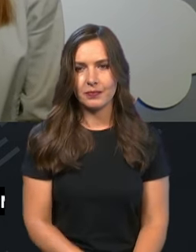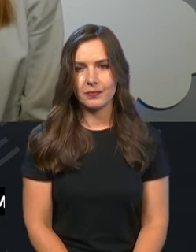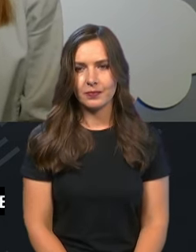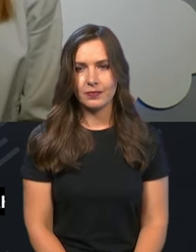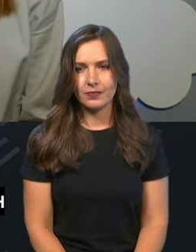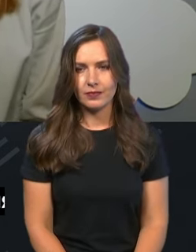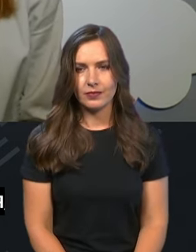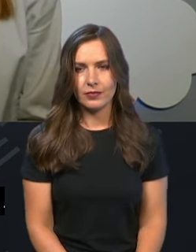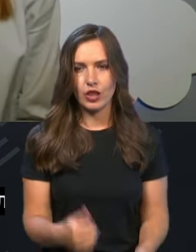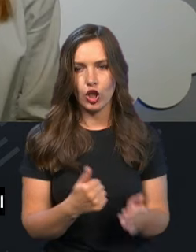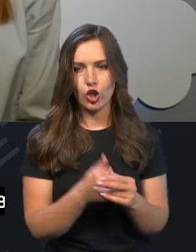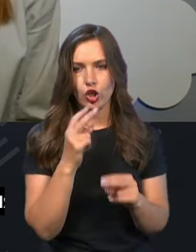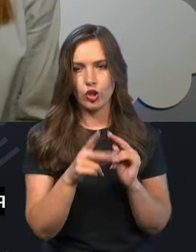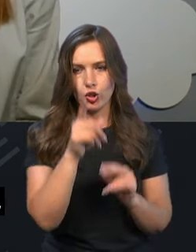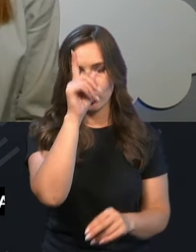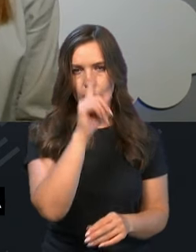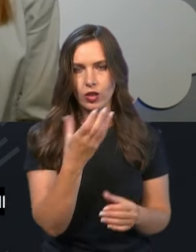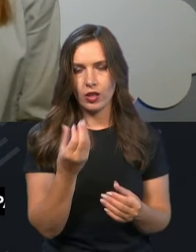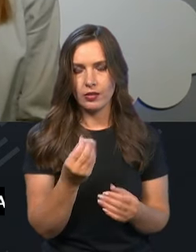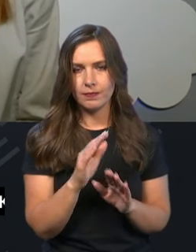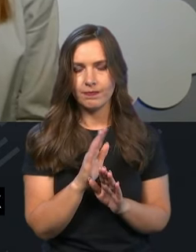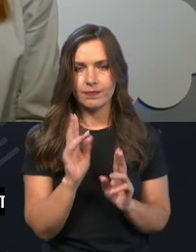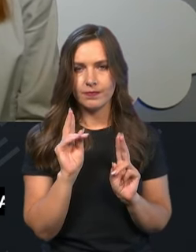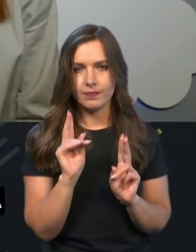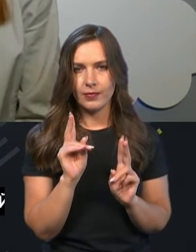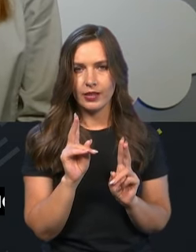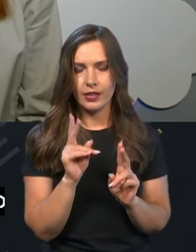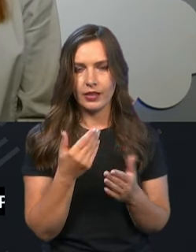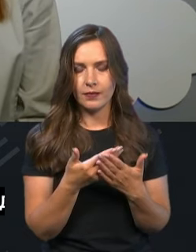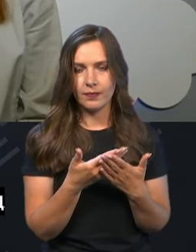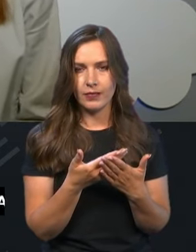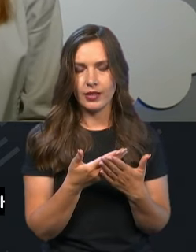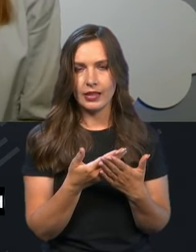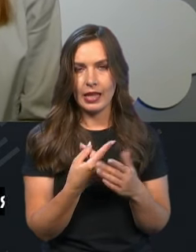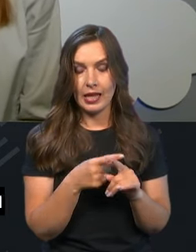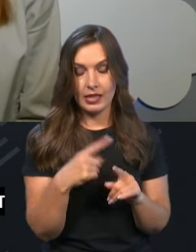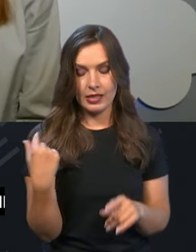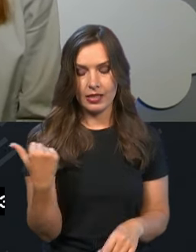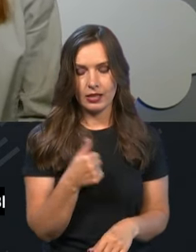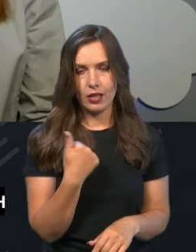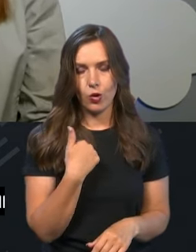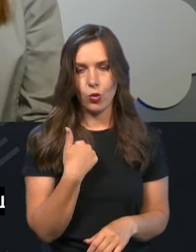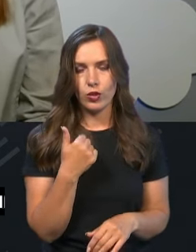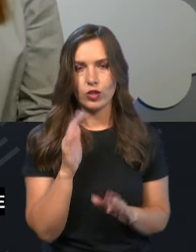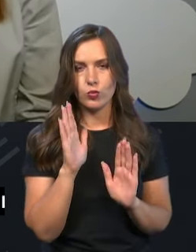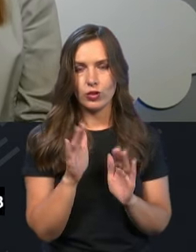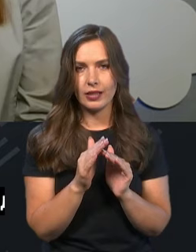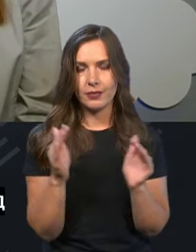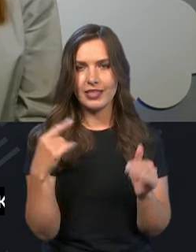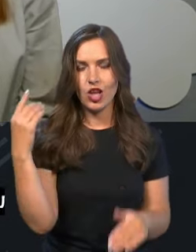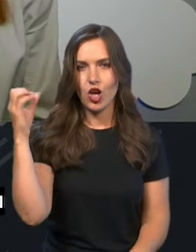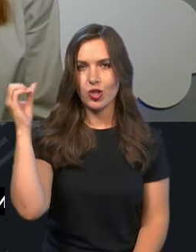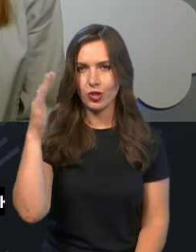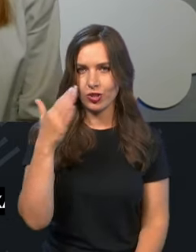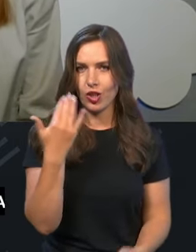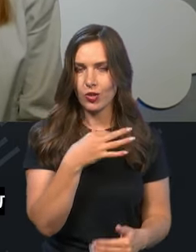До кінця місяця ще навряд чи, але принаймні ось цей тиждень у нас буде більш сонячний.